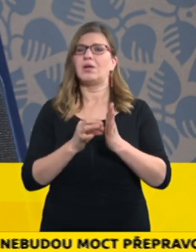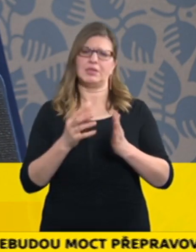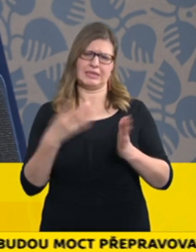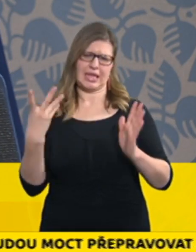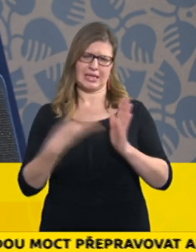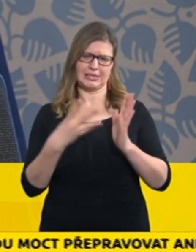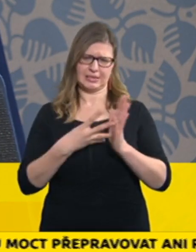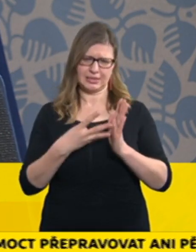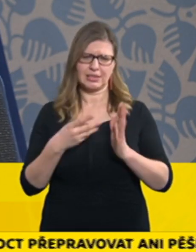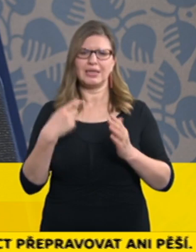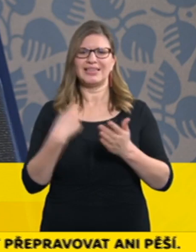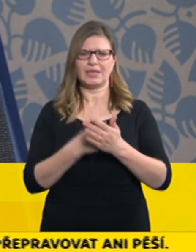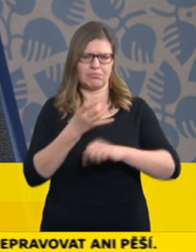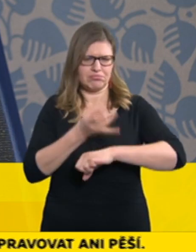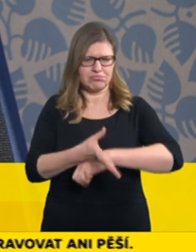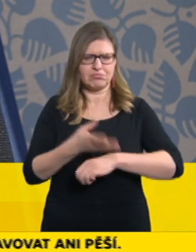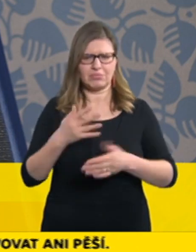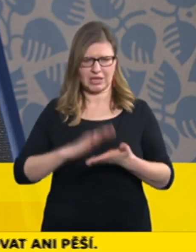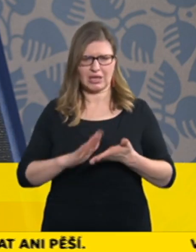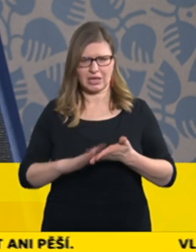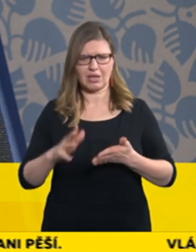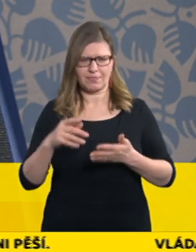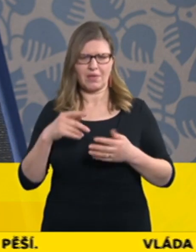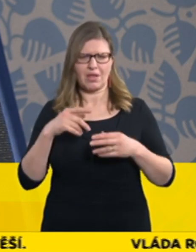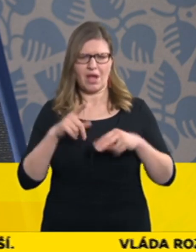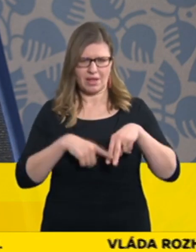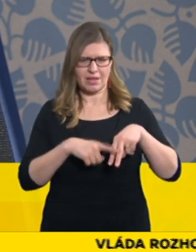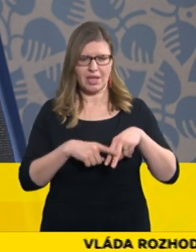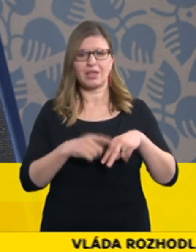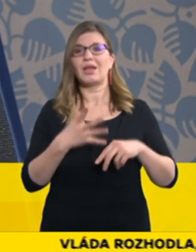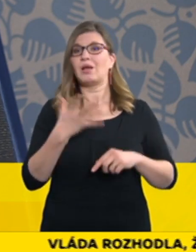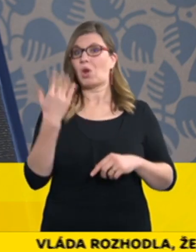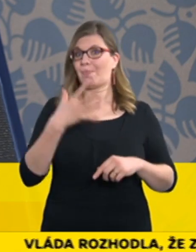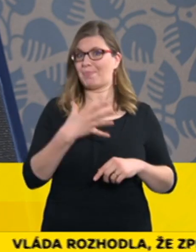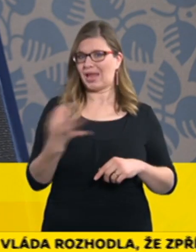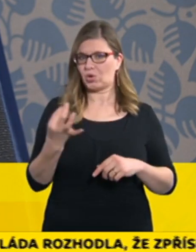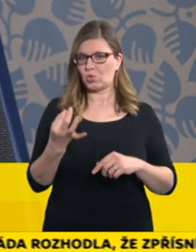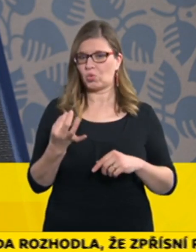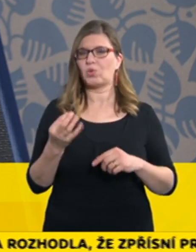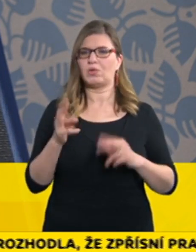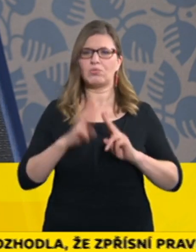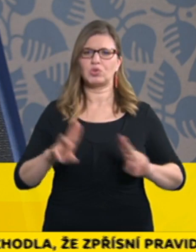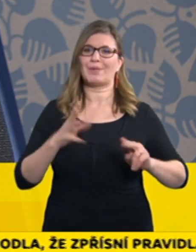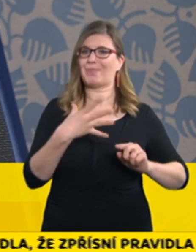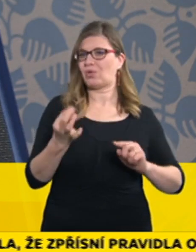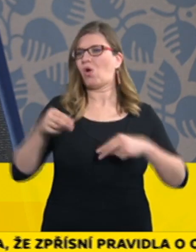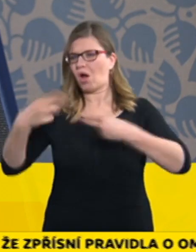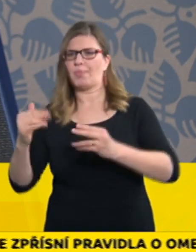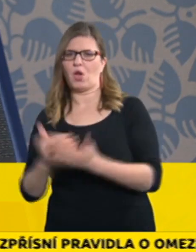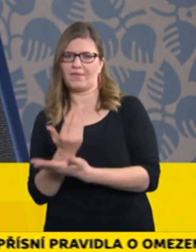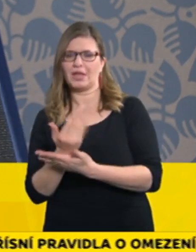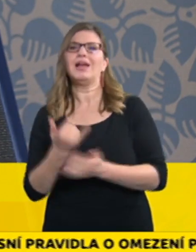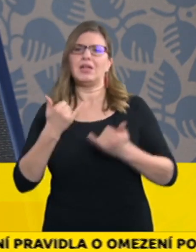které se provádí úhradou ze zdravotního pojištění z pěti dnů na tři. Je to jednak pomoc pendlerům,